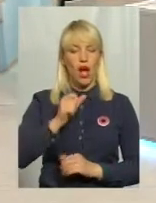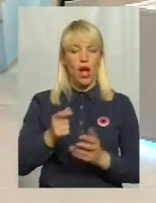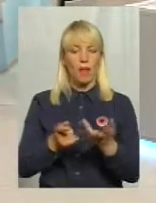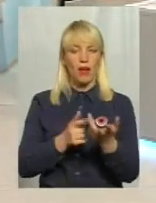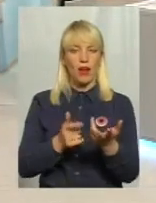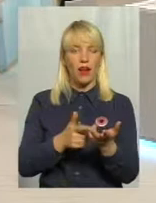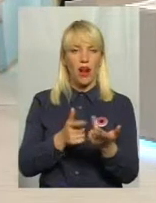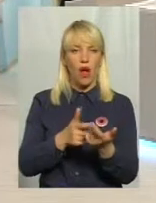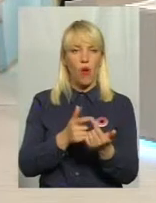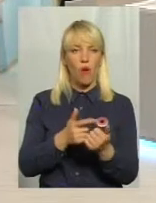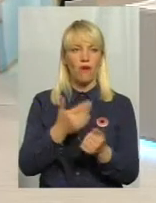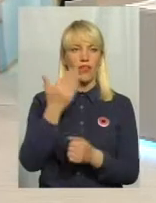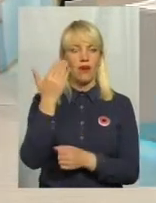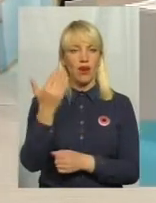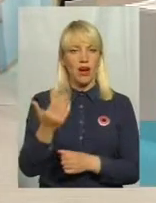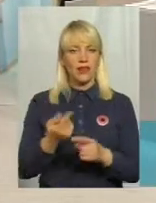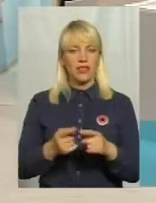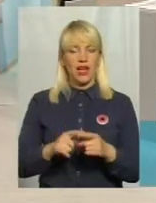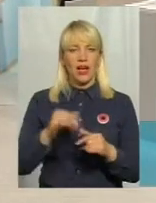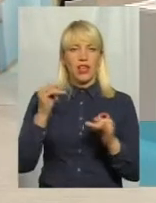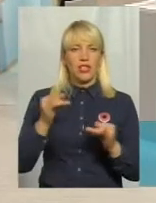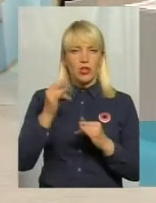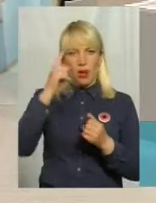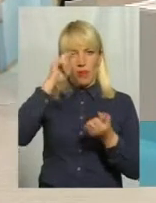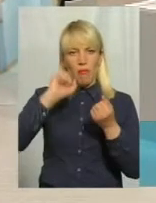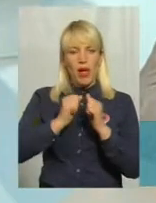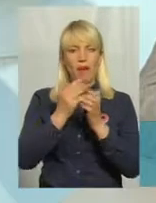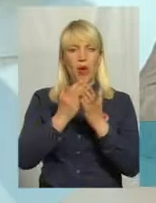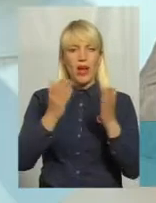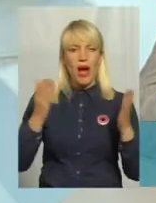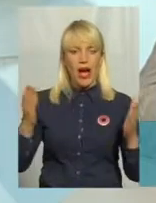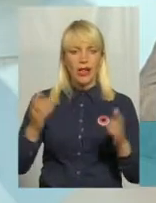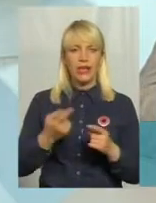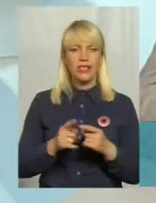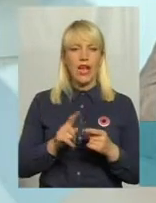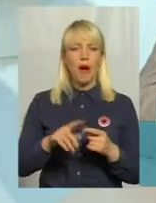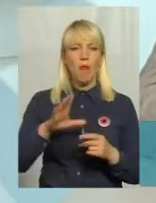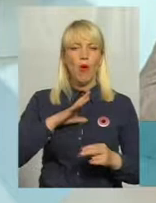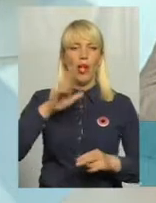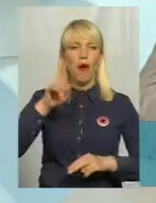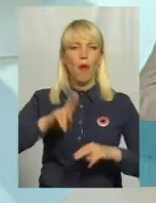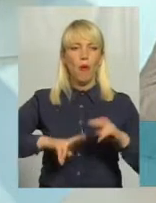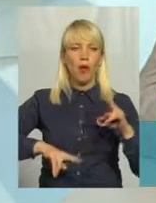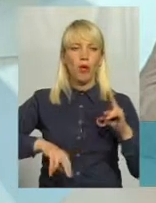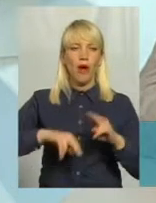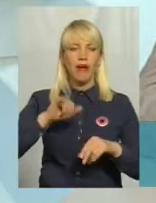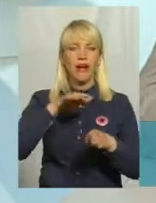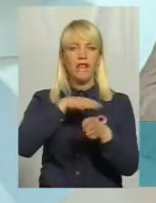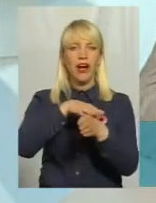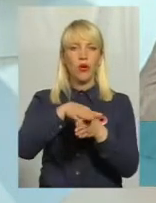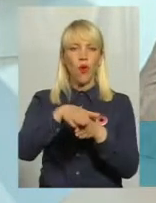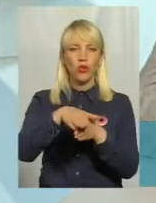вами історичні меморіали пам'ятків, вони фактично були побудовані і виконують